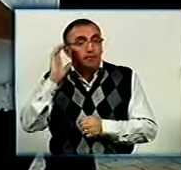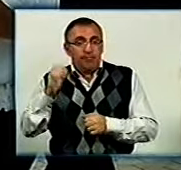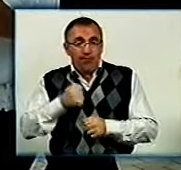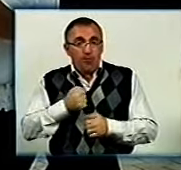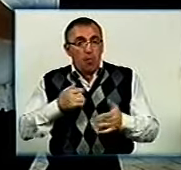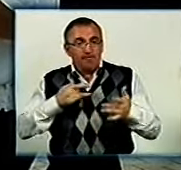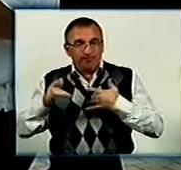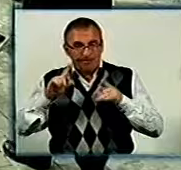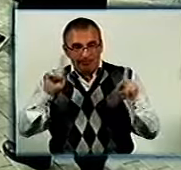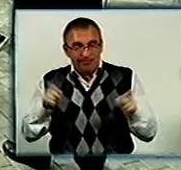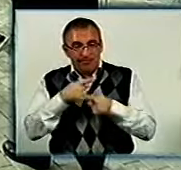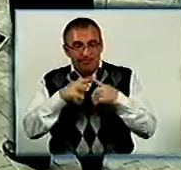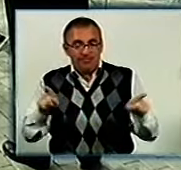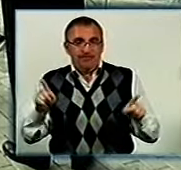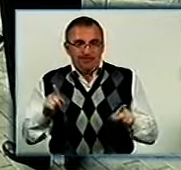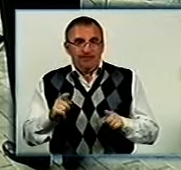Кірвоградського гарнізону.